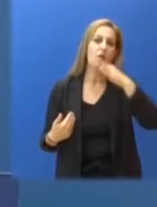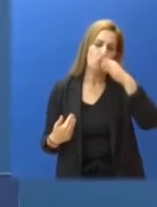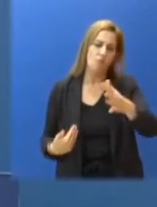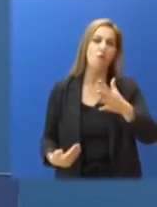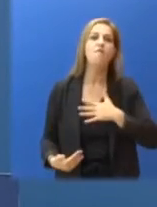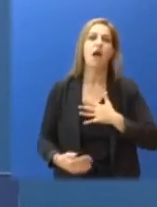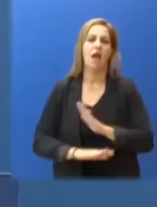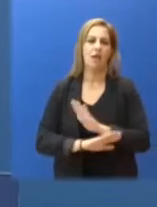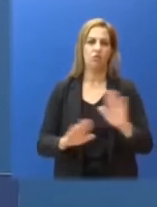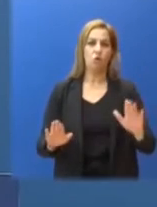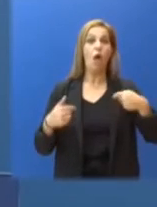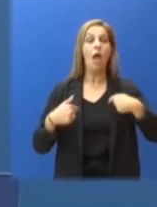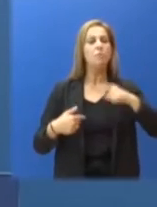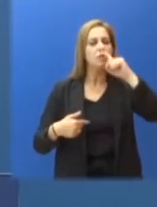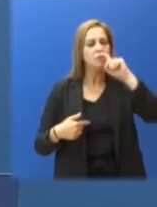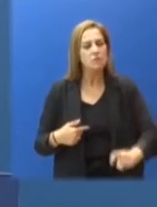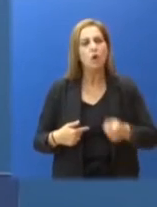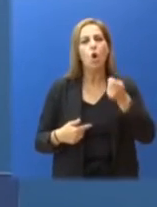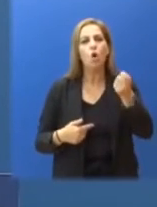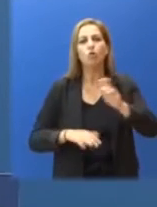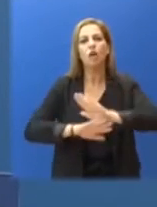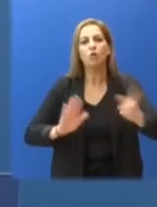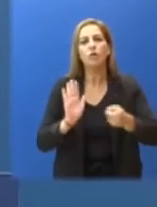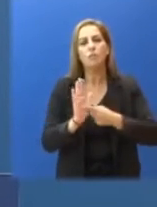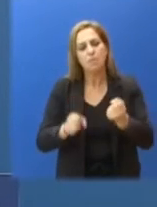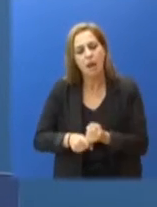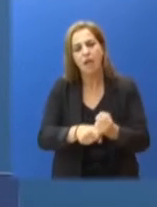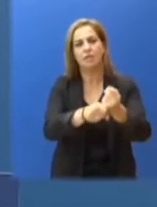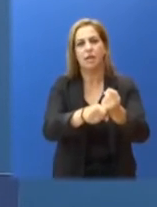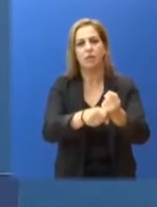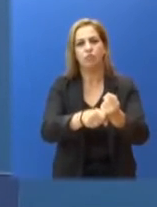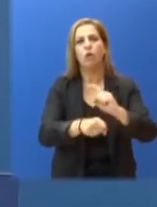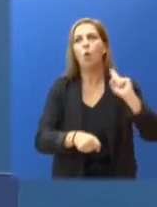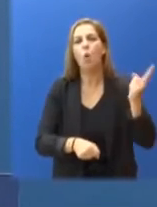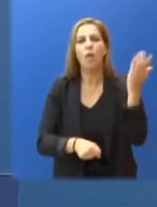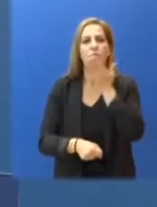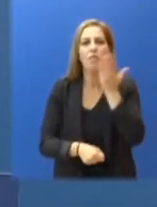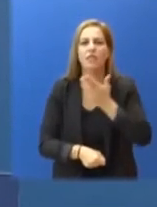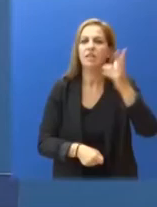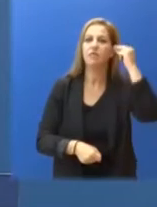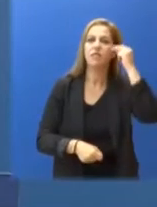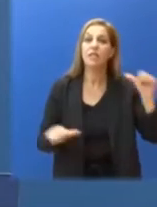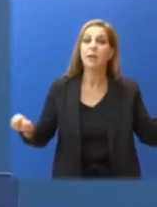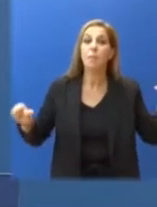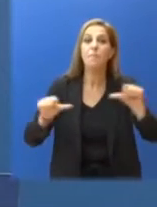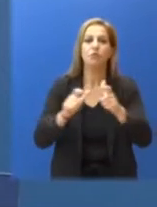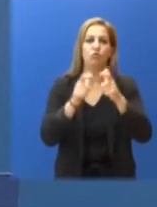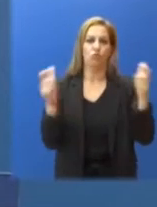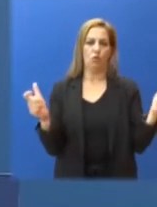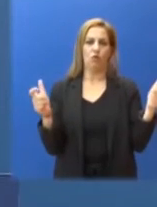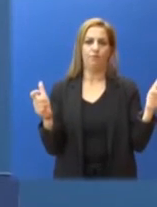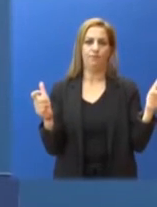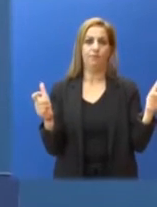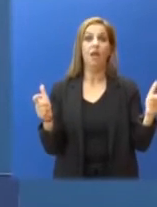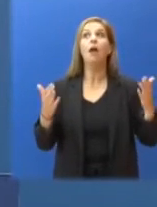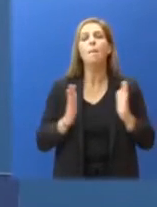κάνουμε τα πάντα, να στηρίξουμε ολόψυχα με κάθε μέσο την επιστροφή της τάξης. Στην προσπάθεια αυτή καλούμε να